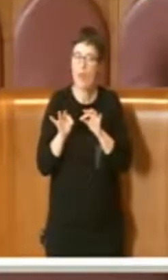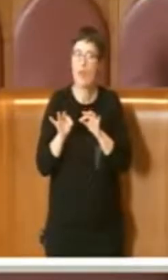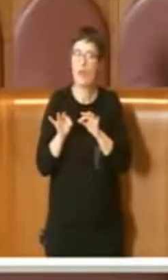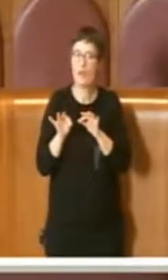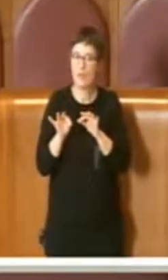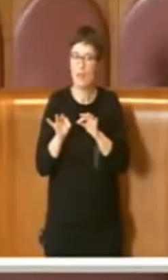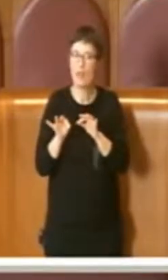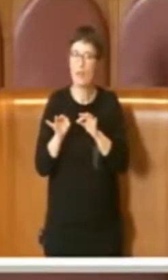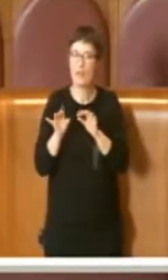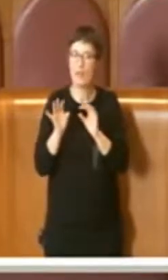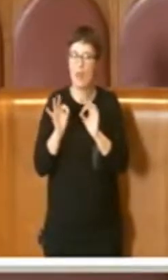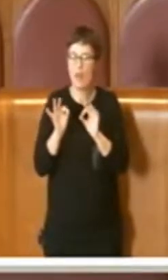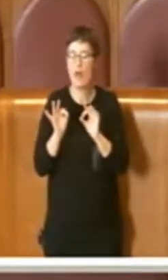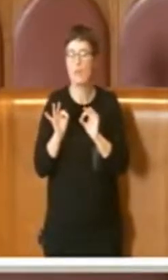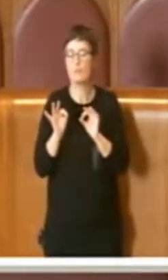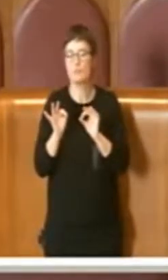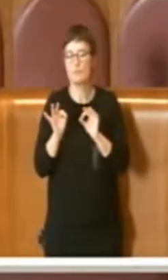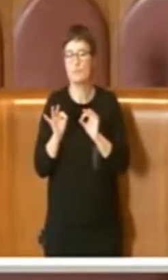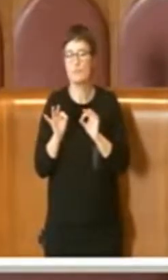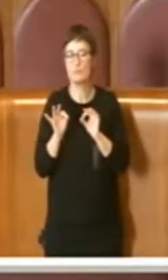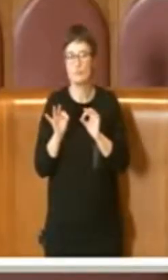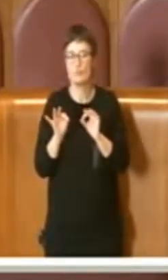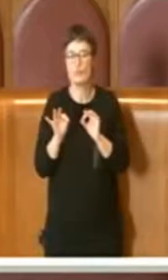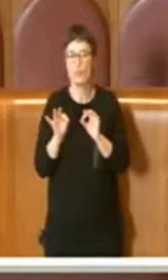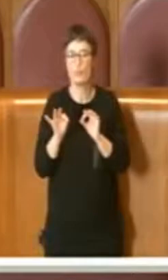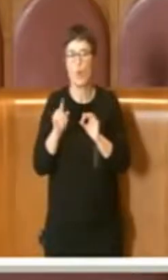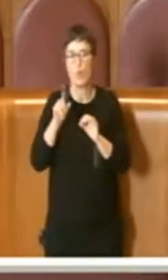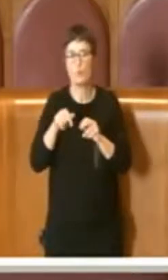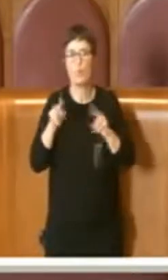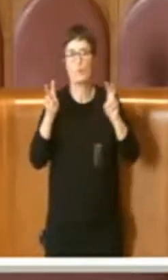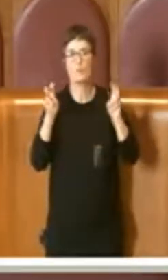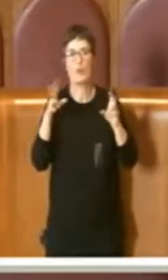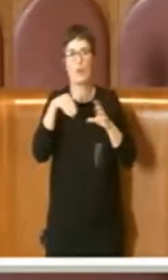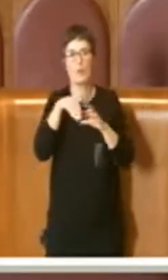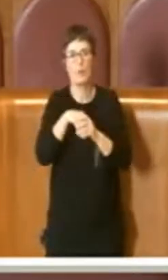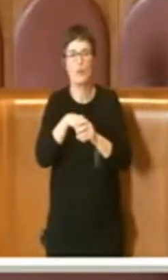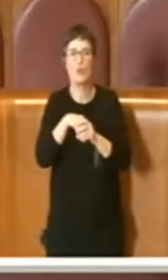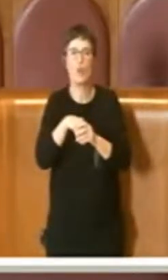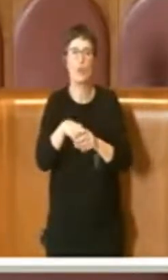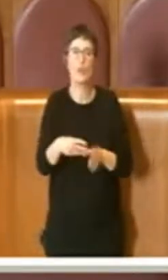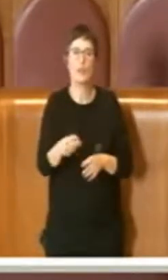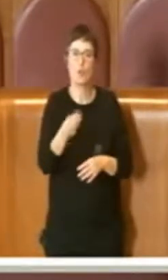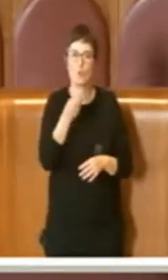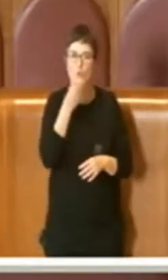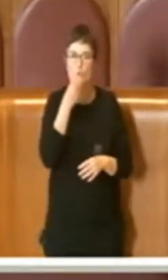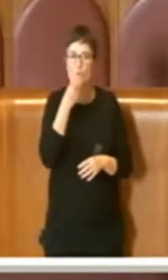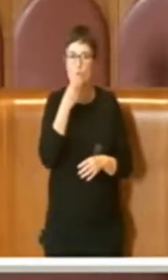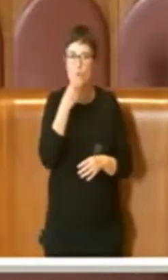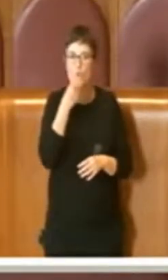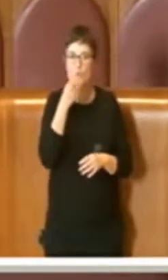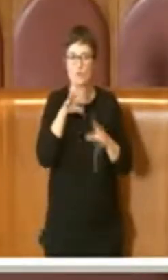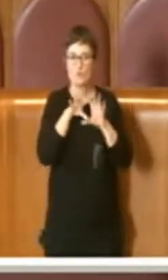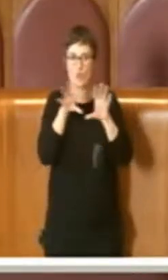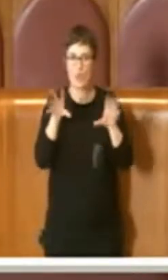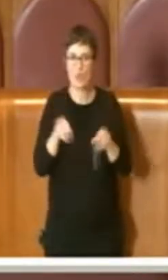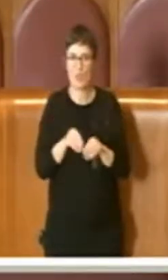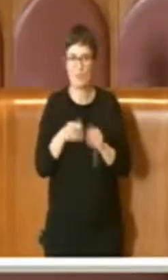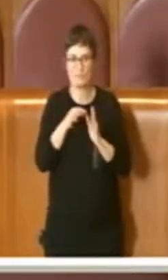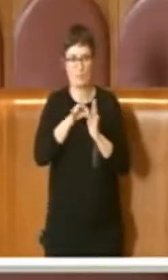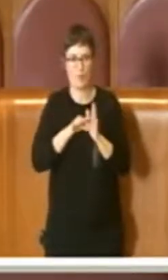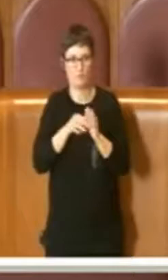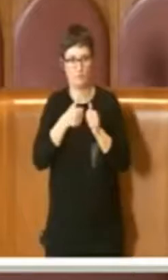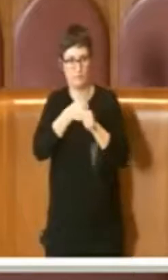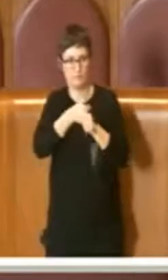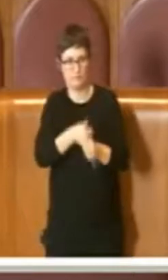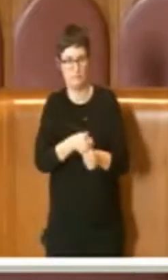che è il tema della food policy, un tema legato alla produzione agroalimentare, alla produzione chiaramente degli alimenti e anche alla lotta dei